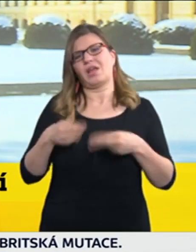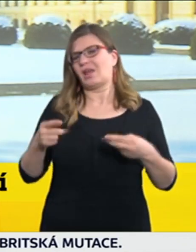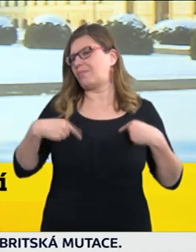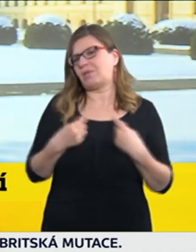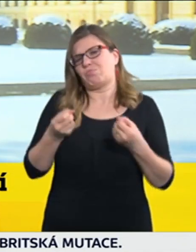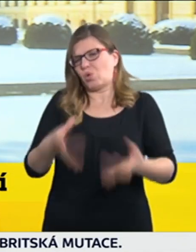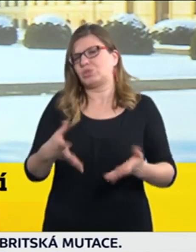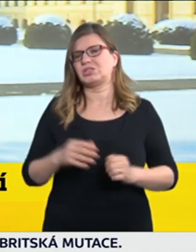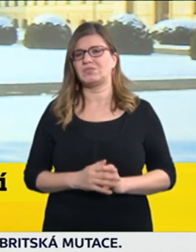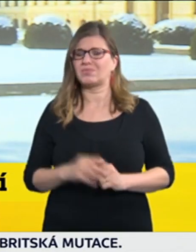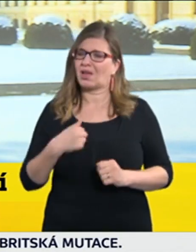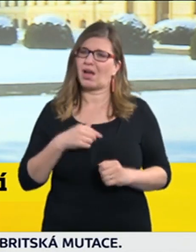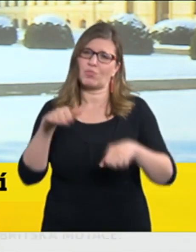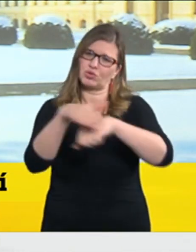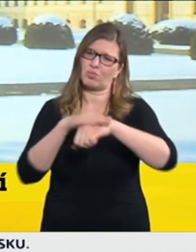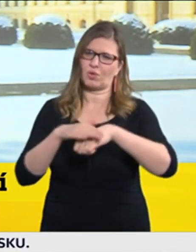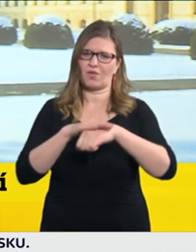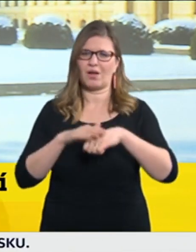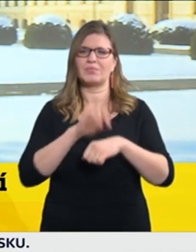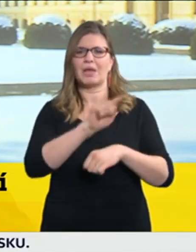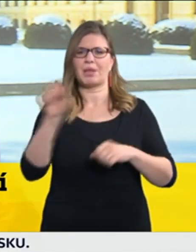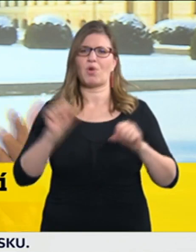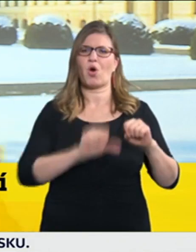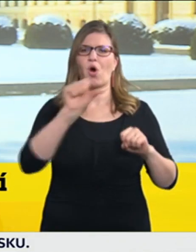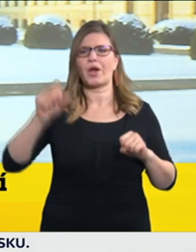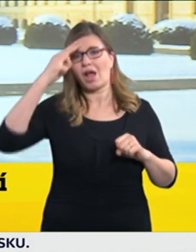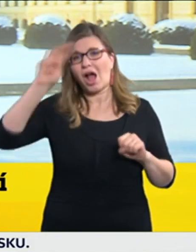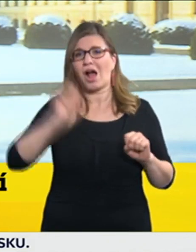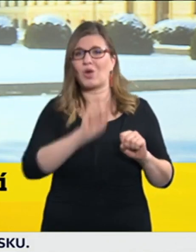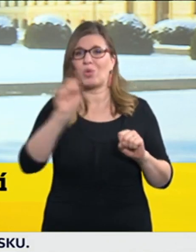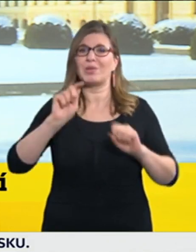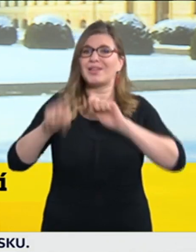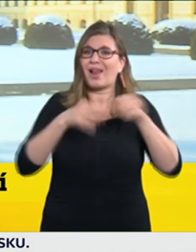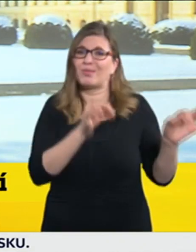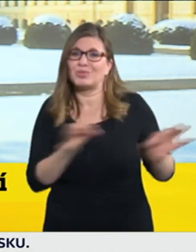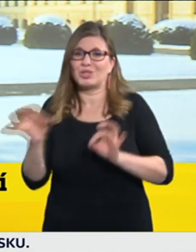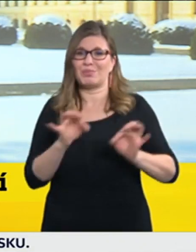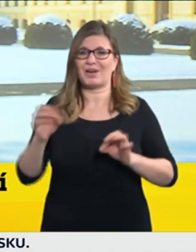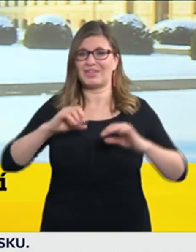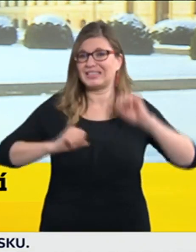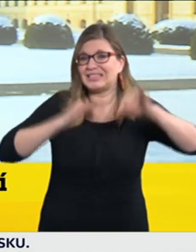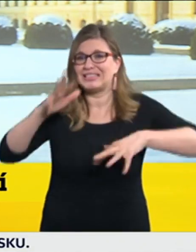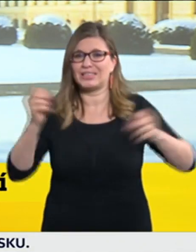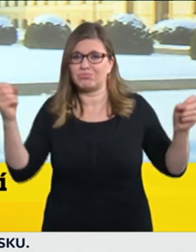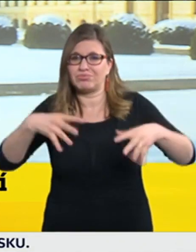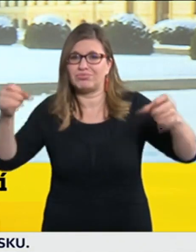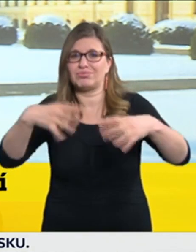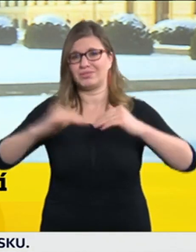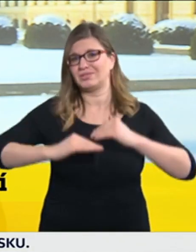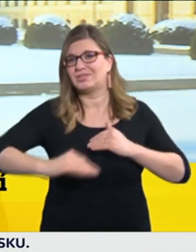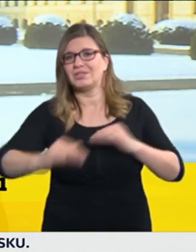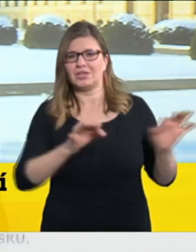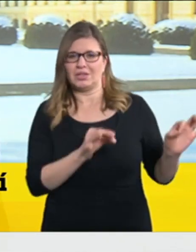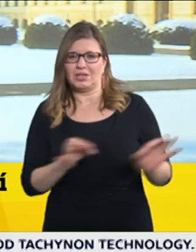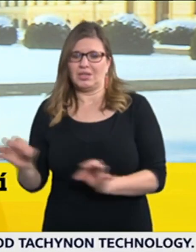budou moci velkých spustit. Současně jim neumíme dneska říct přesně, kdy nastane doba, kdyby se ski areály